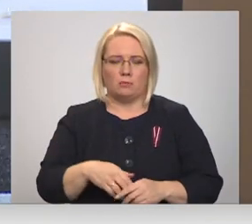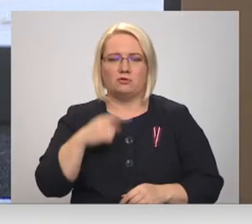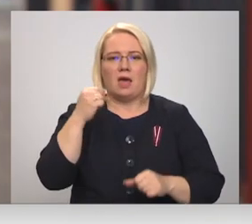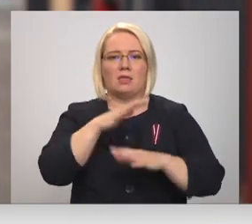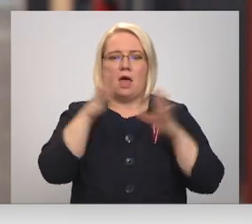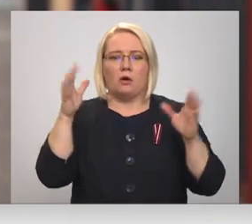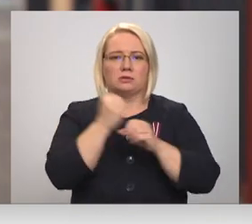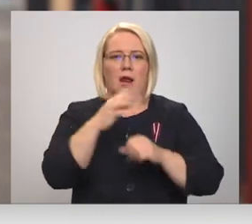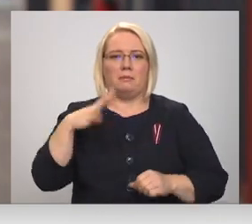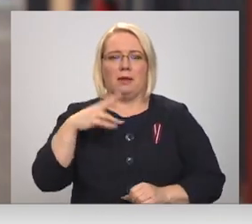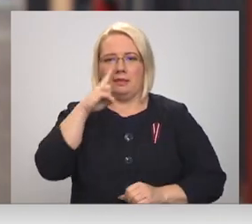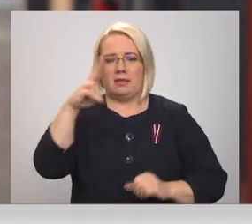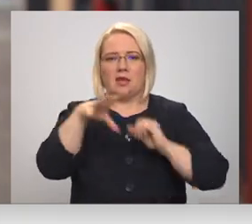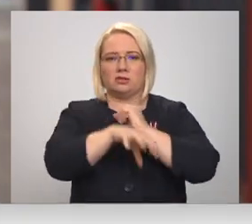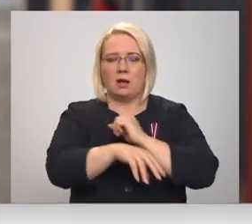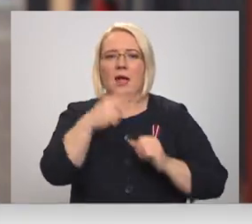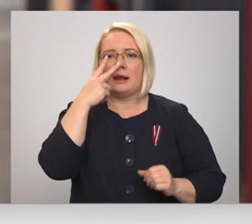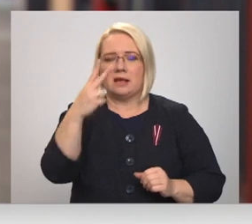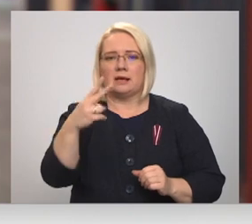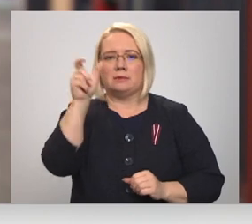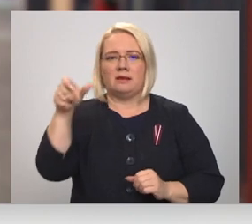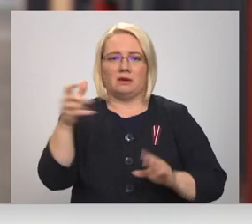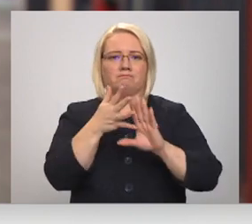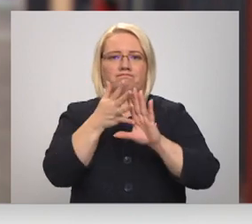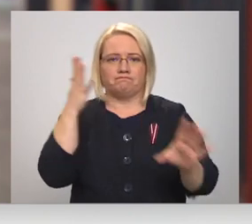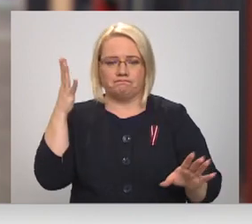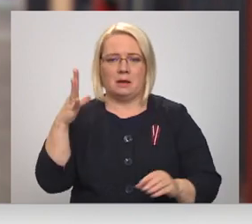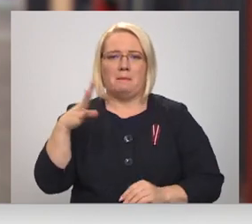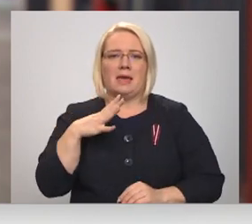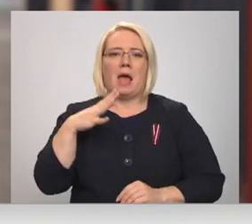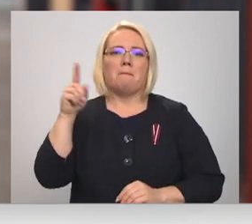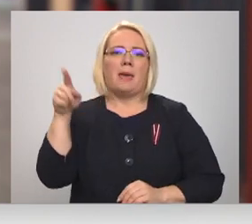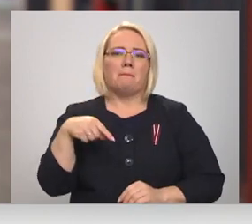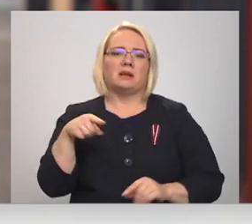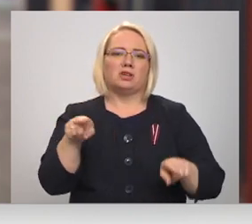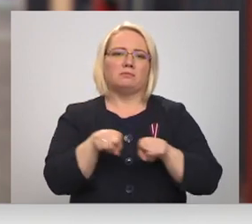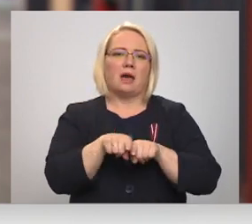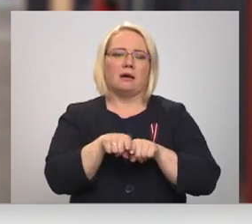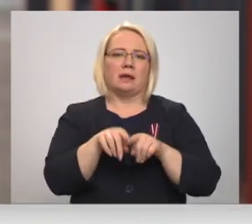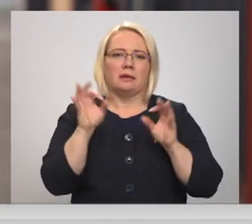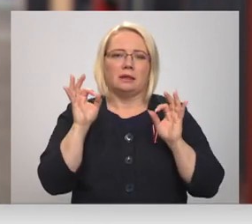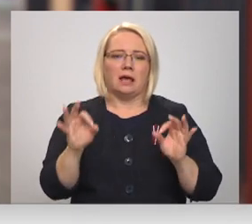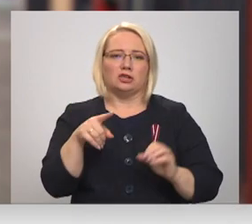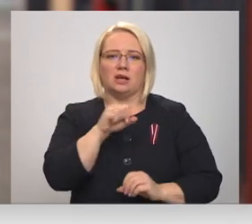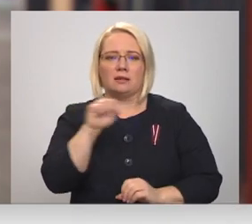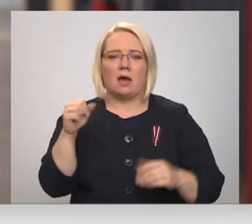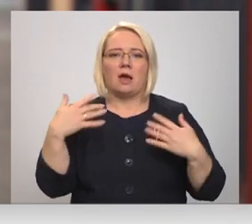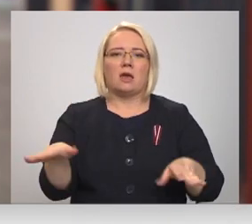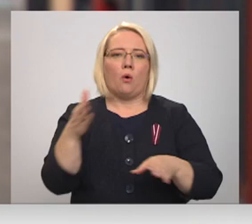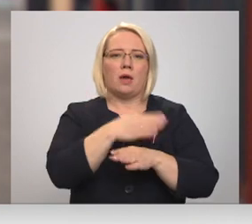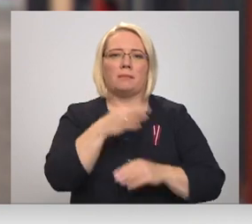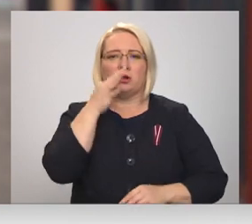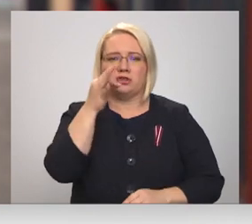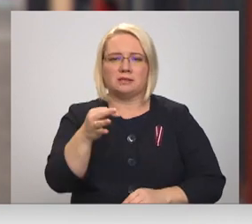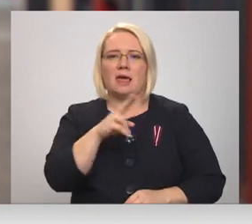nogalē. Redzējām, ka cilvēki stāvāja rindās, bija pieprasījums. Tāpat arī tieši tā, kā minēja, ka tas ir